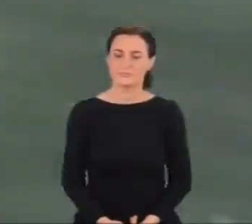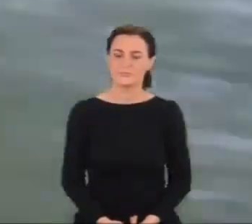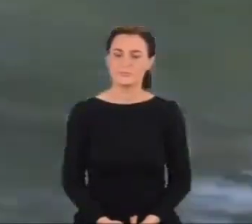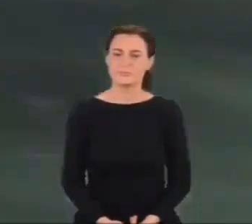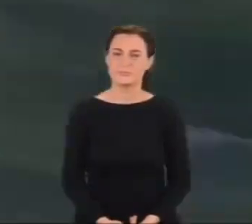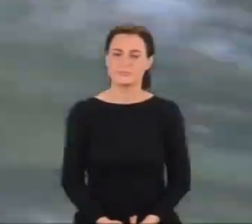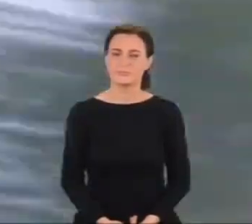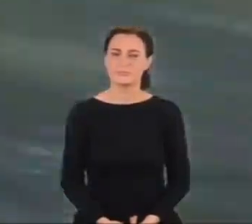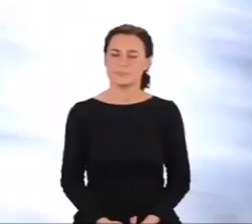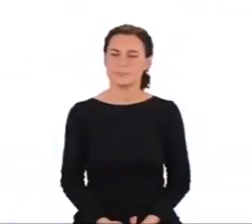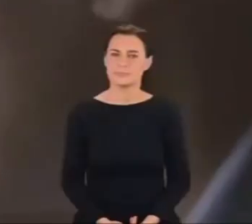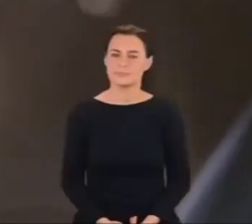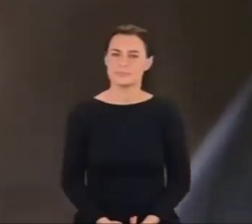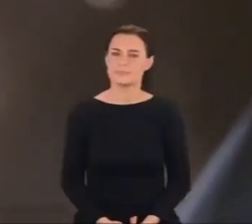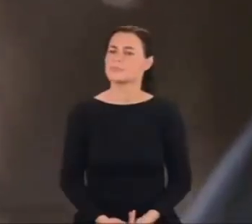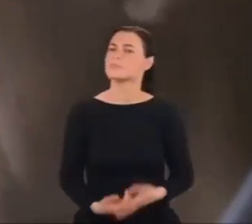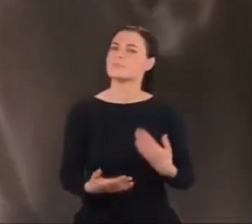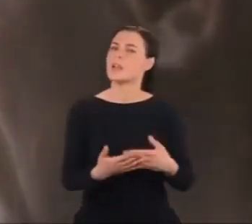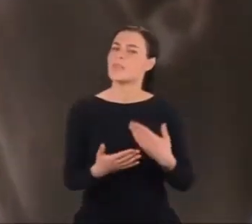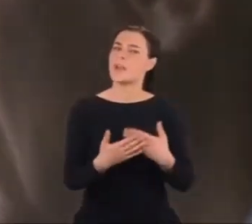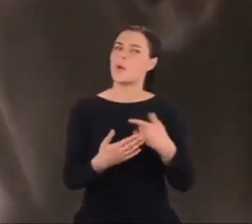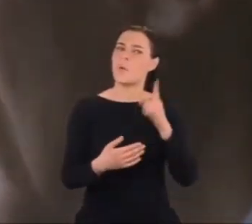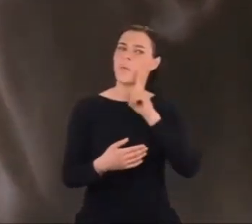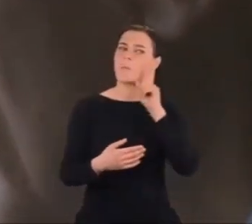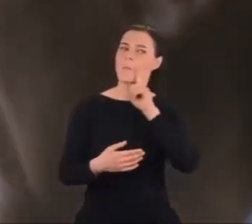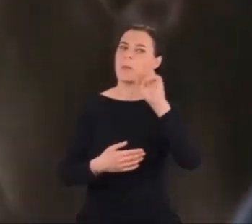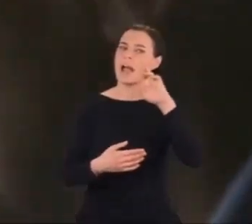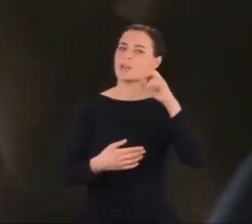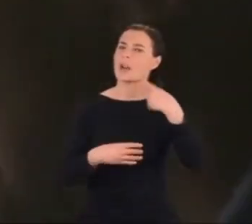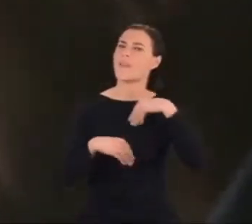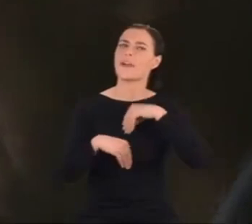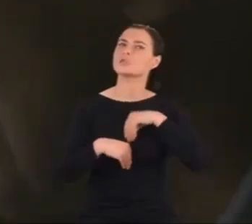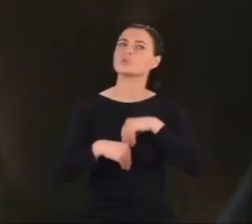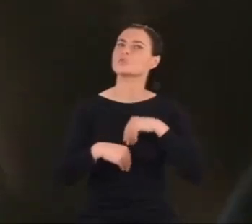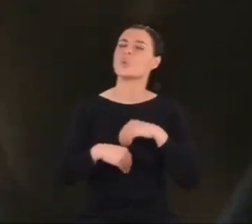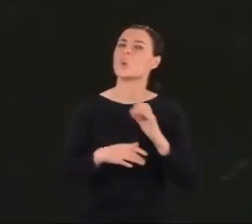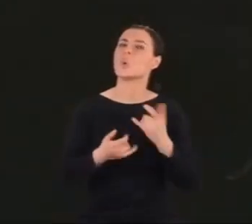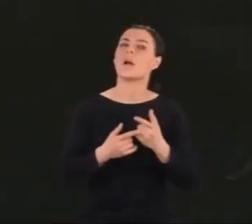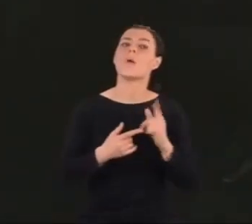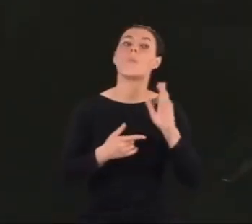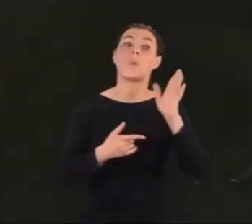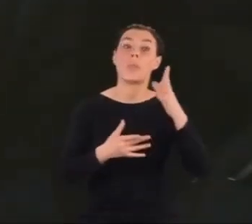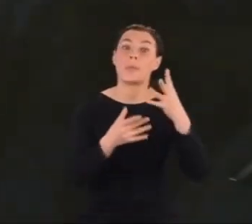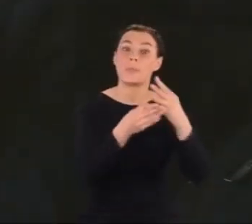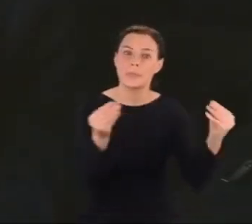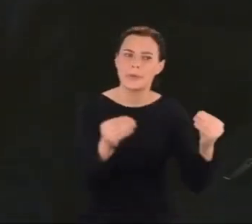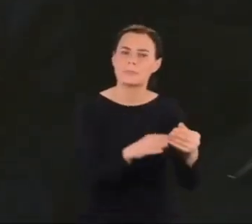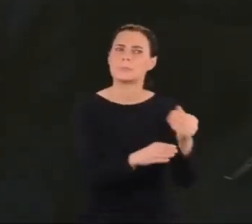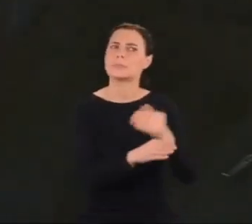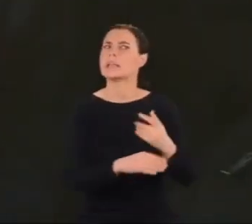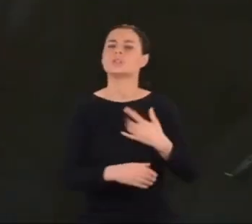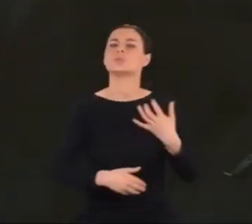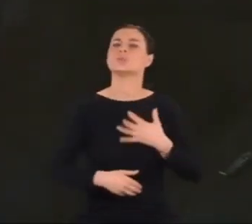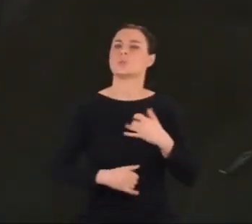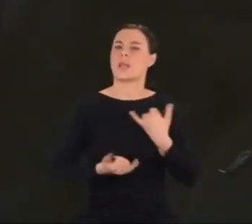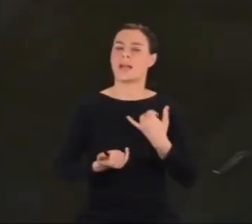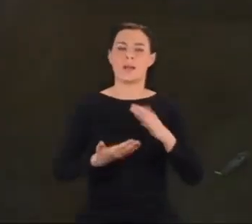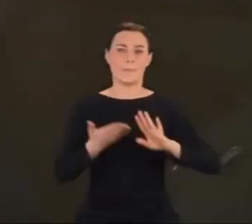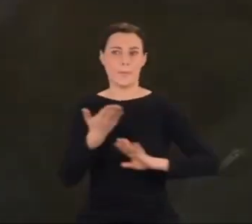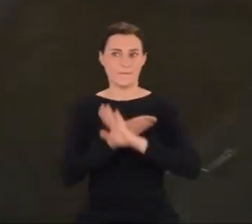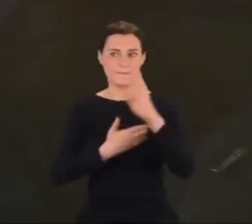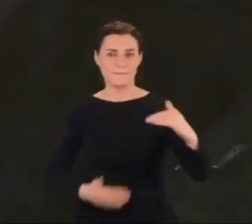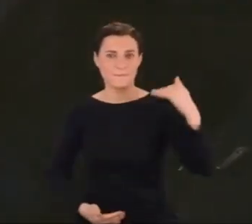W jakim stanie ducha był na kilka miesięcy przed zaginięciem, kiedy przedstawiał swoją teorię antymaterii,